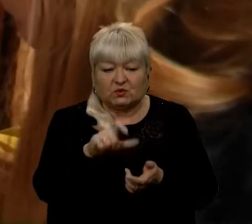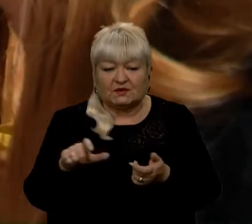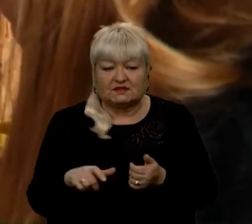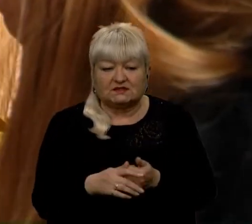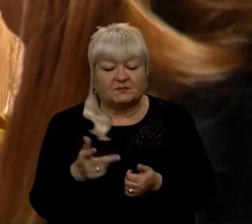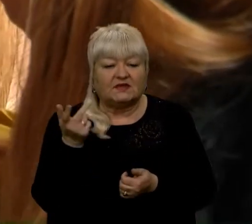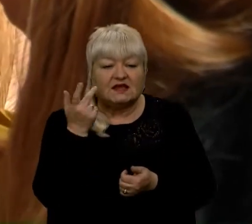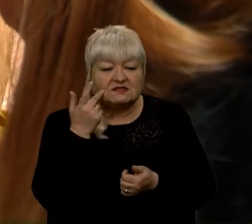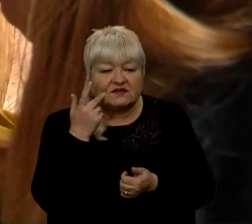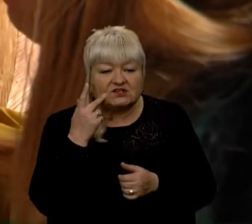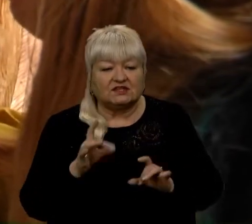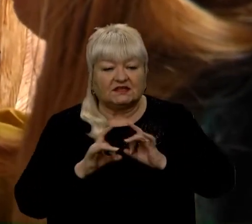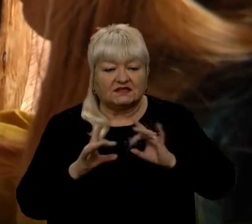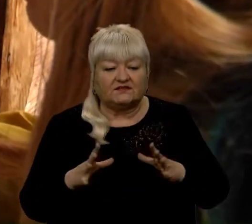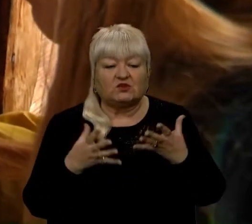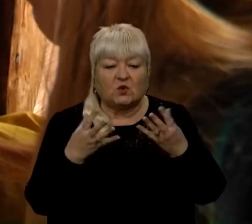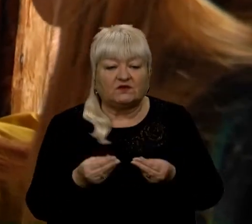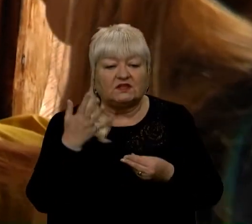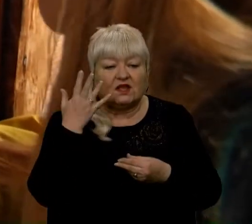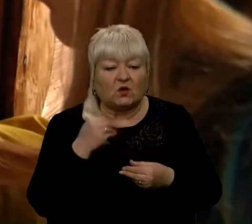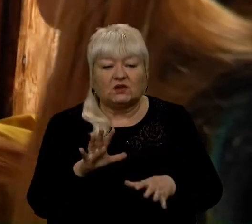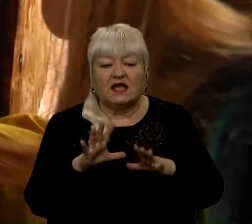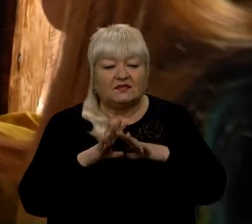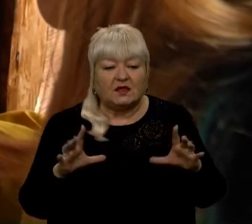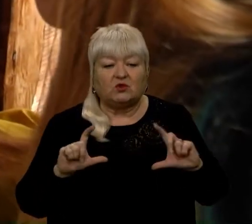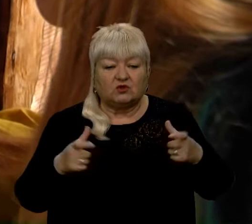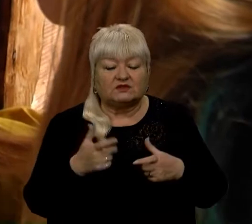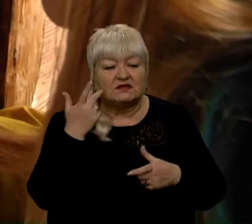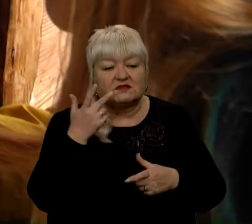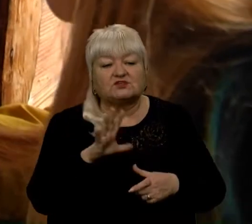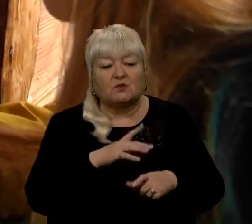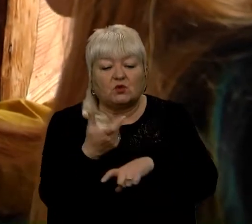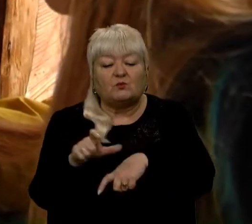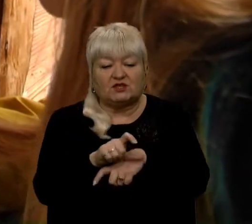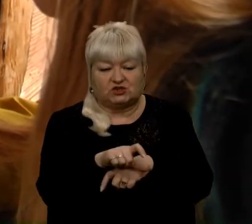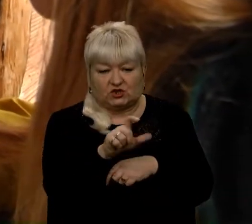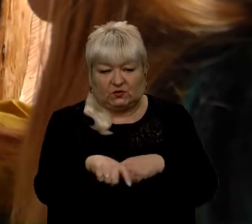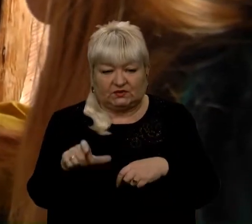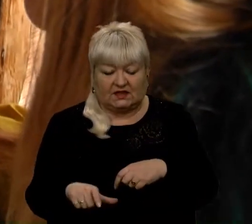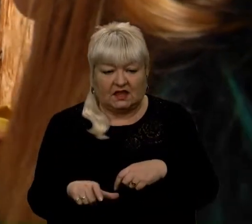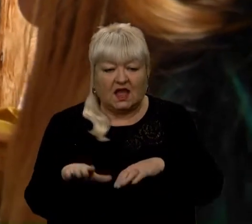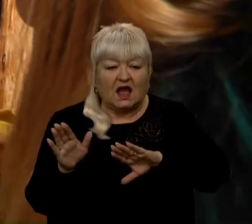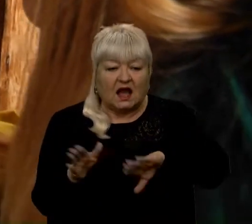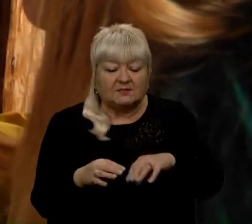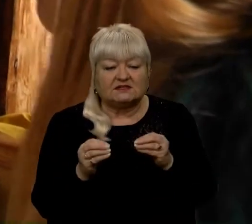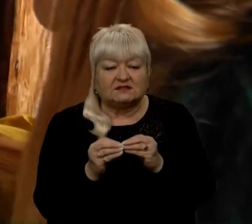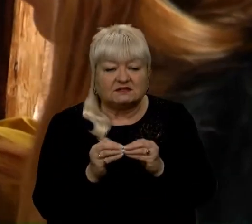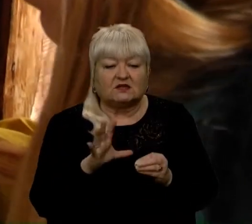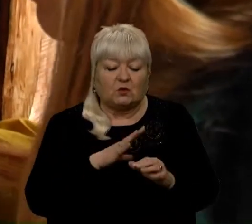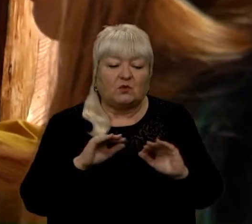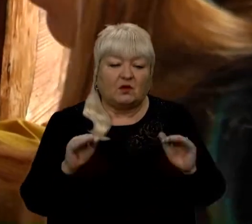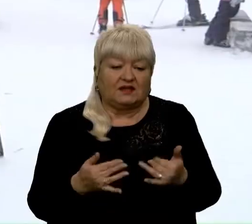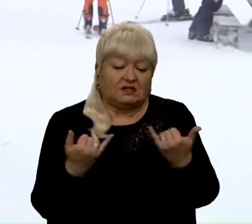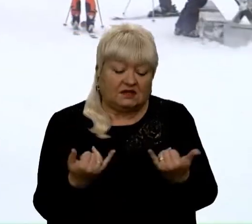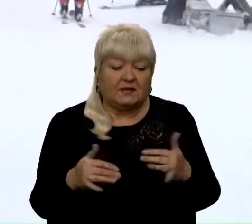Завжди на святкові дні, коли не було локдауну, завжди було більше людей. А ті після 10-го завжди було менше. І